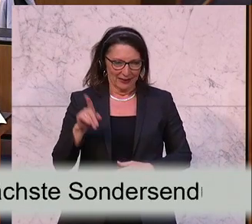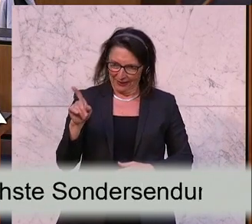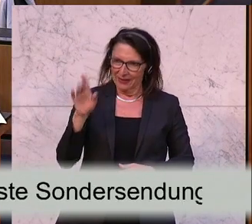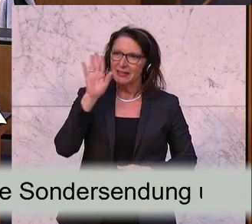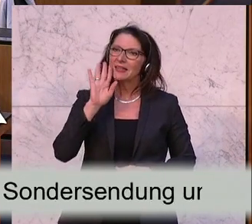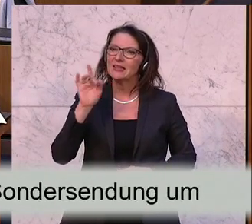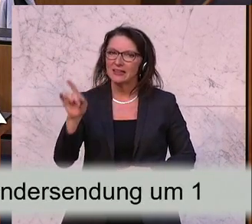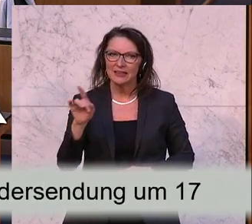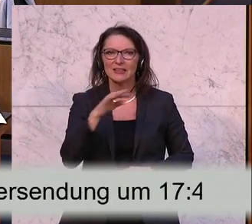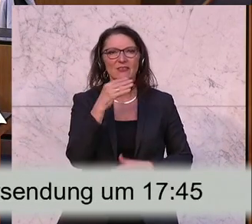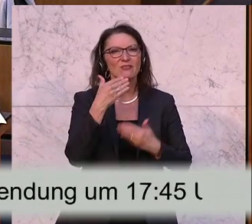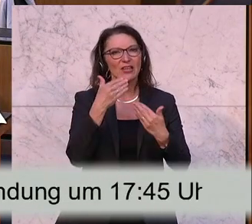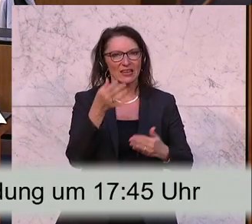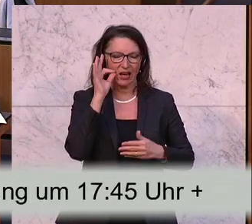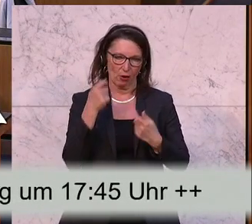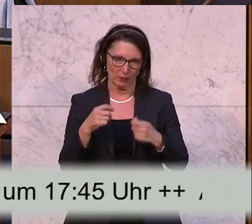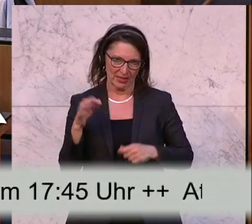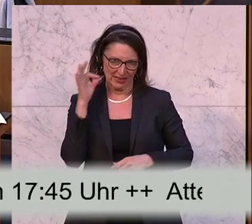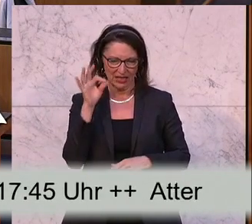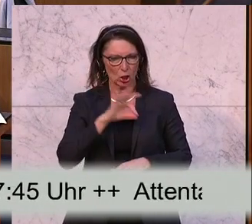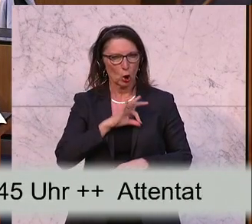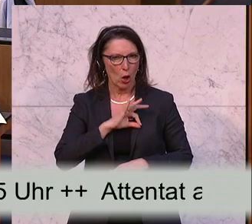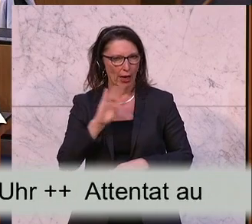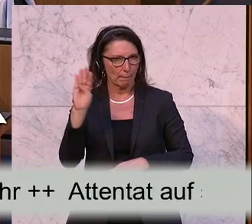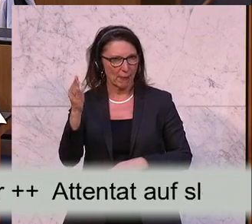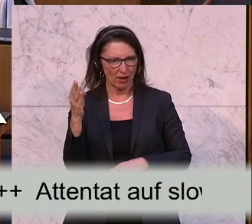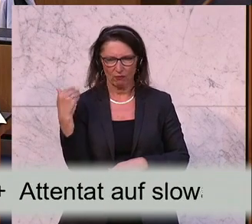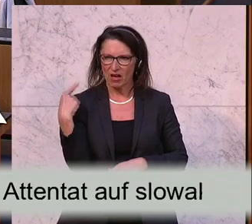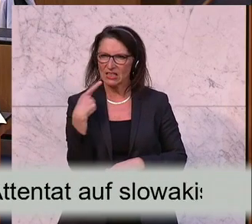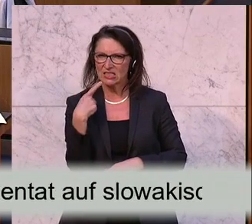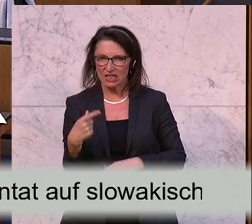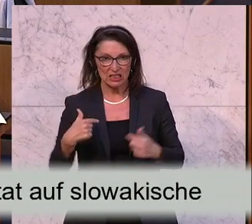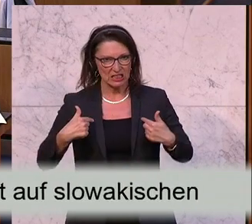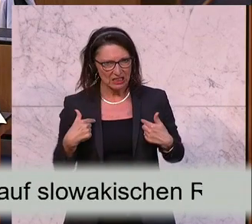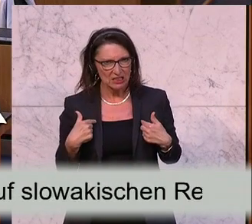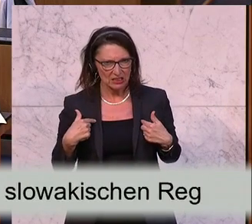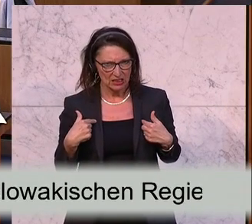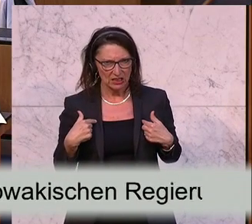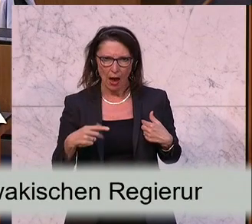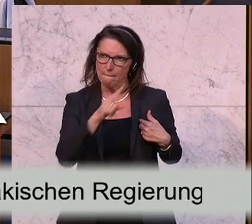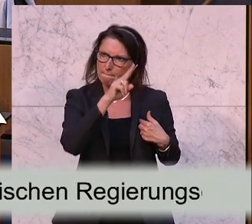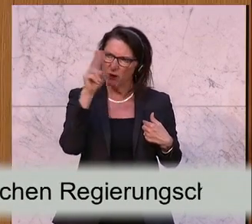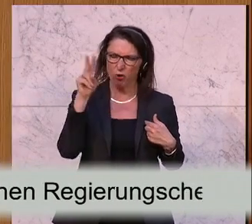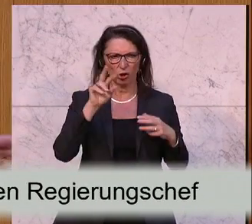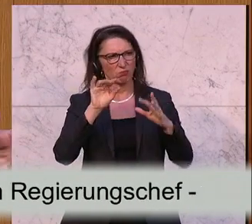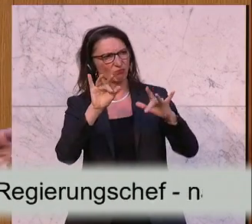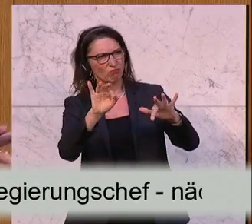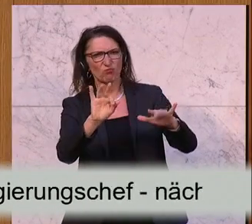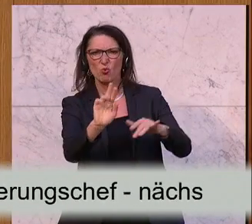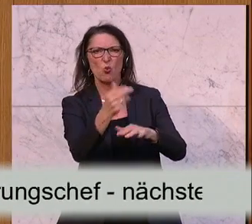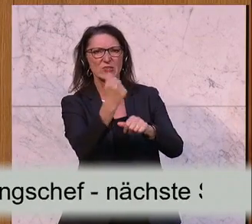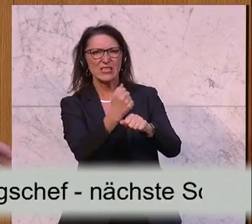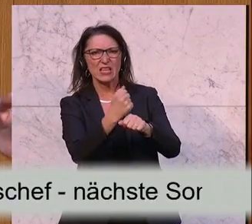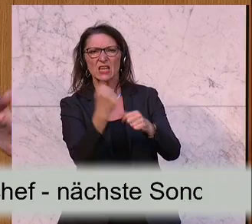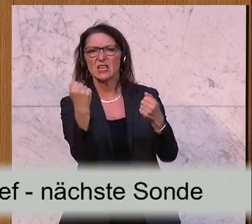Vielen Dank, Frau Präsidentin. Der Kollege Belakowitsch hat soeben behauptet, ich würde sozusagen die Bevölkerung verunsichern, weil es gibt ja gar